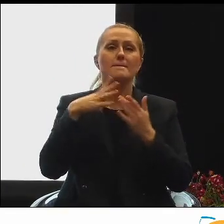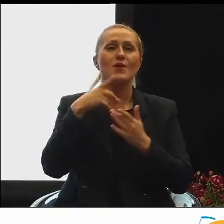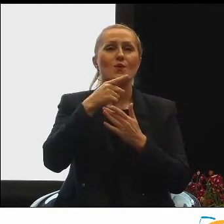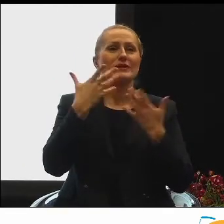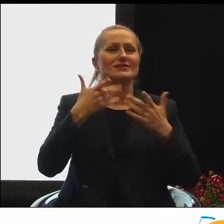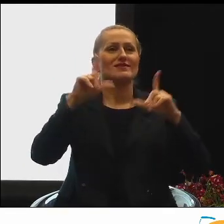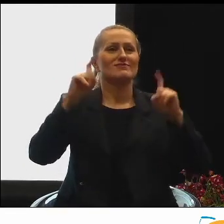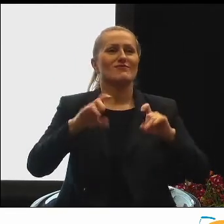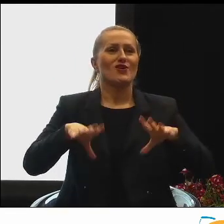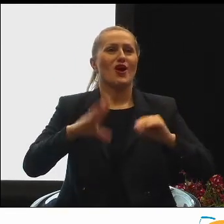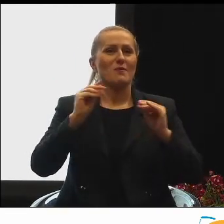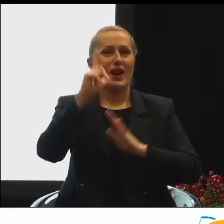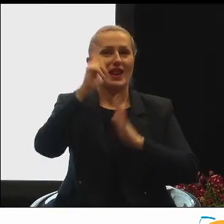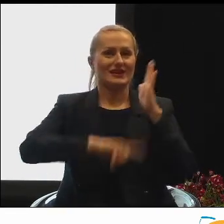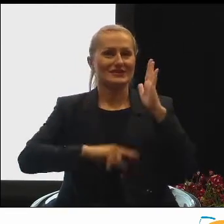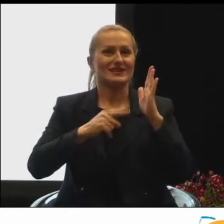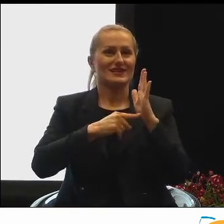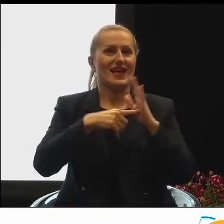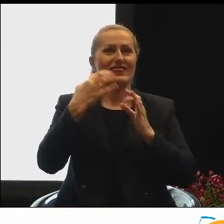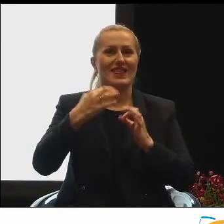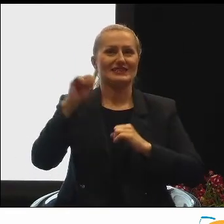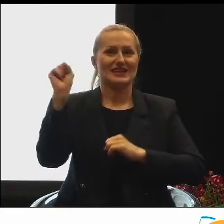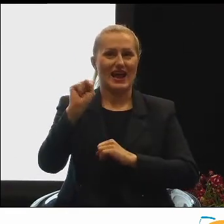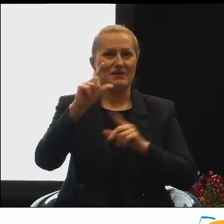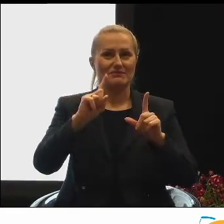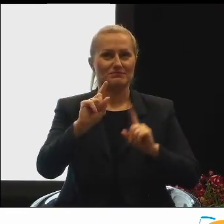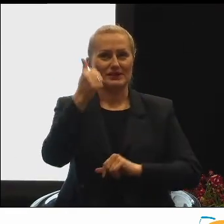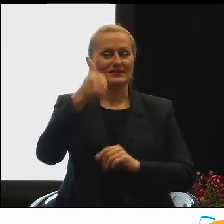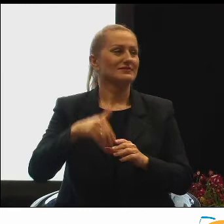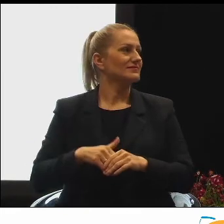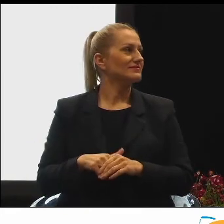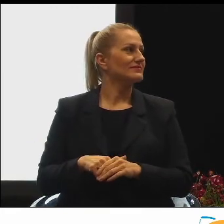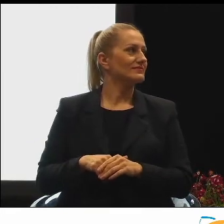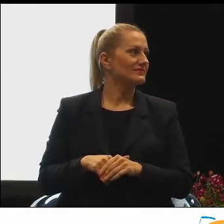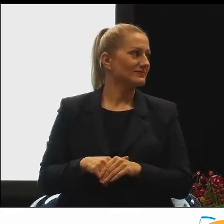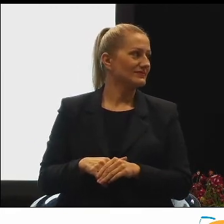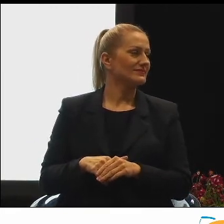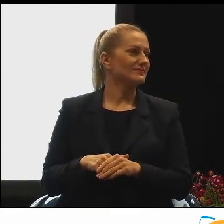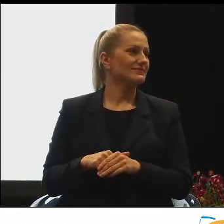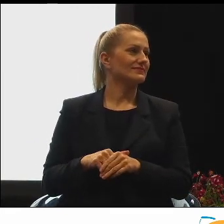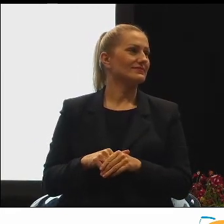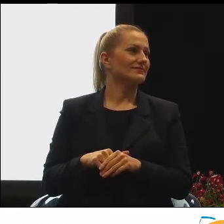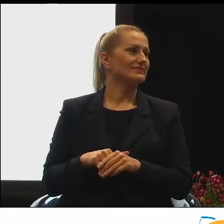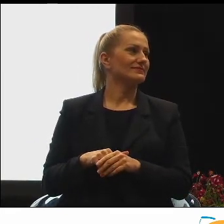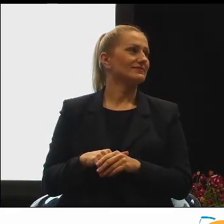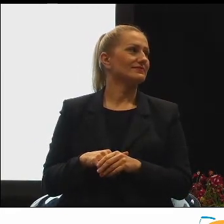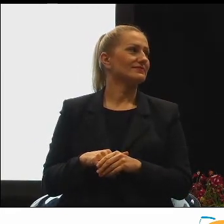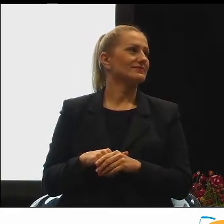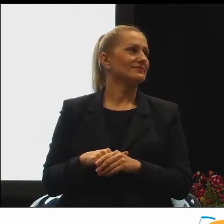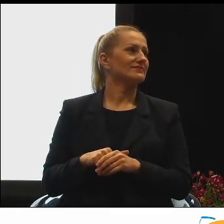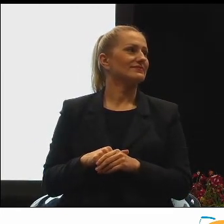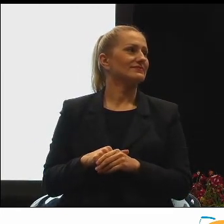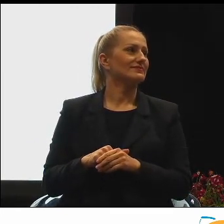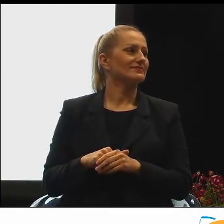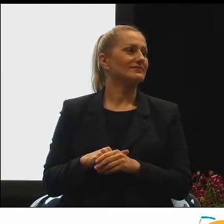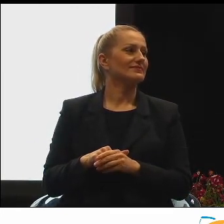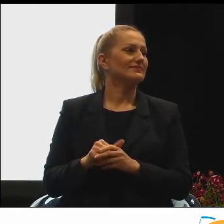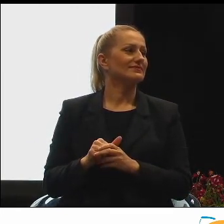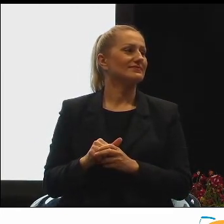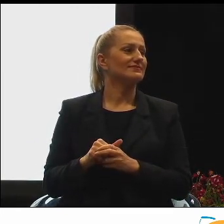rozpoczęcia listy, czyli jesteśmy przy literze A. Jesteśmy przy literze A. Mam? Mam już niekać?